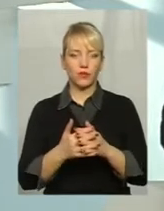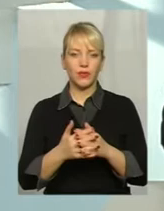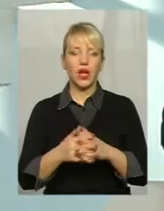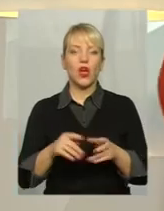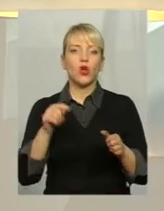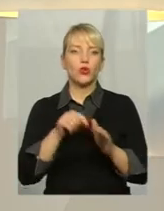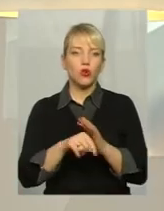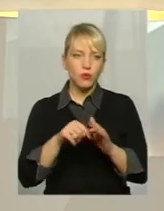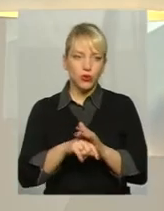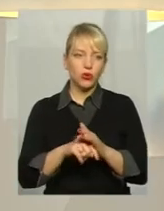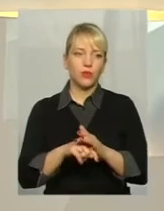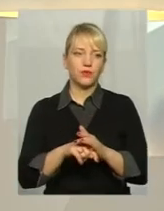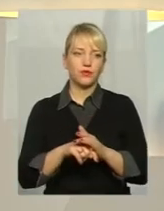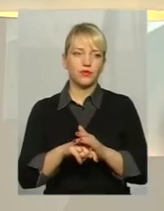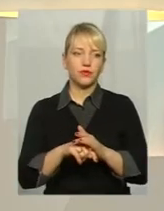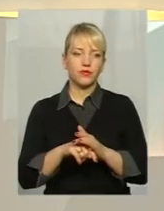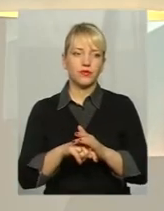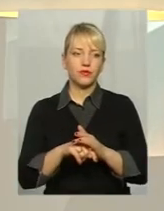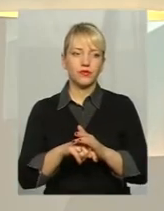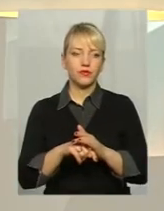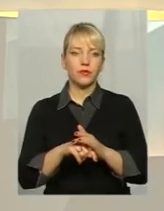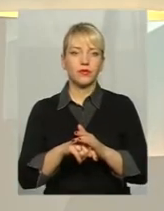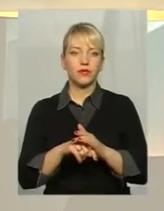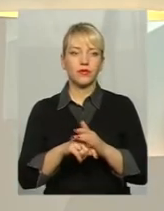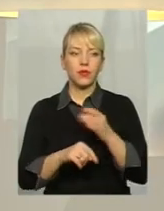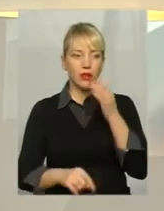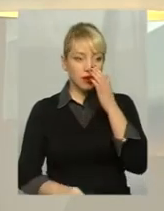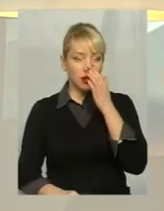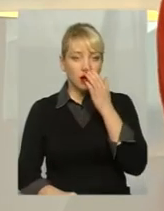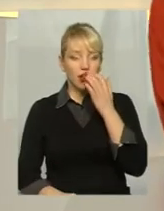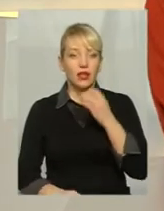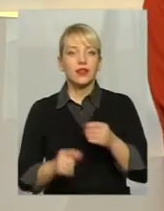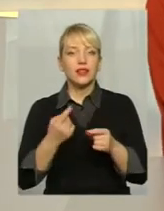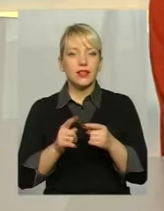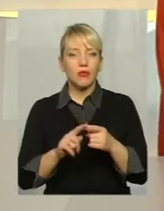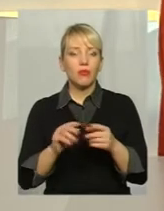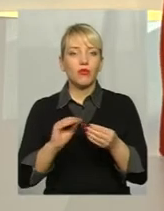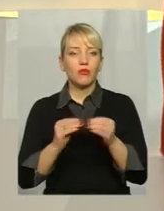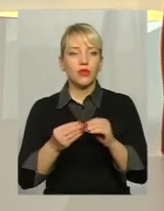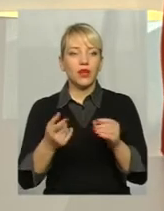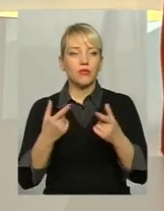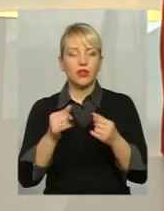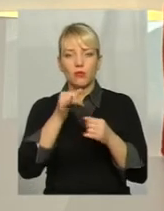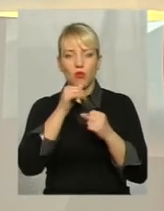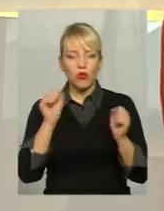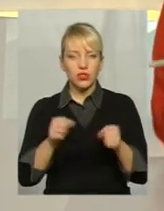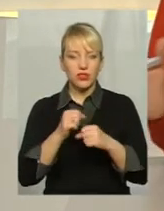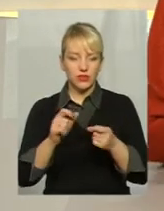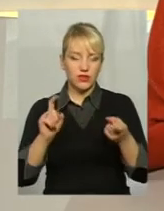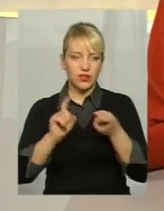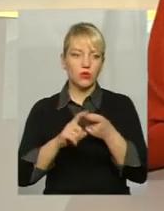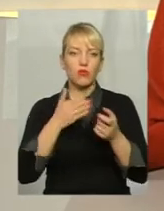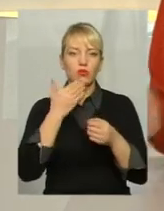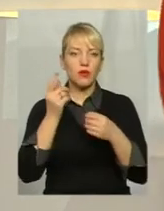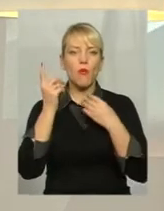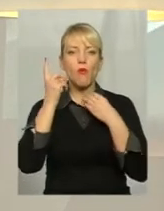проблему, коли деколи неможливо зв'язатися Тому що немає зв'язку мобільного Дуже